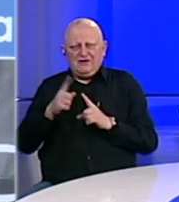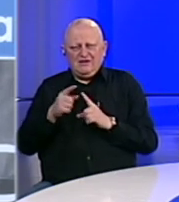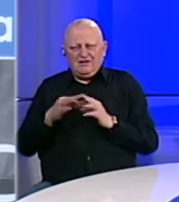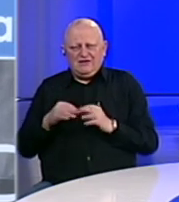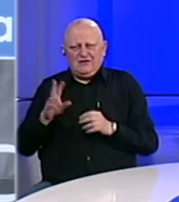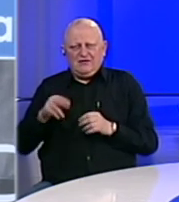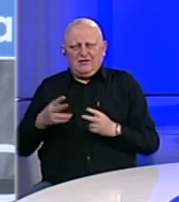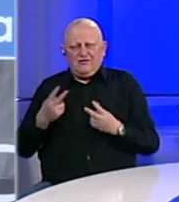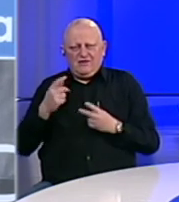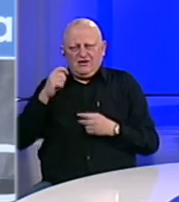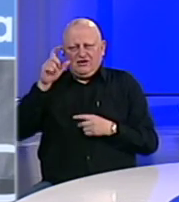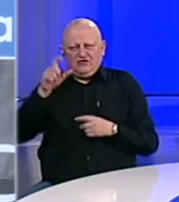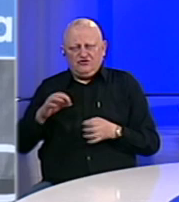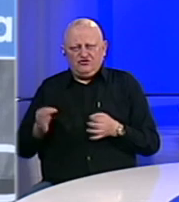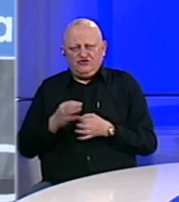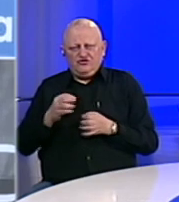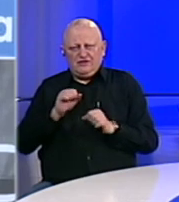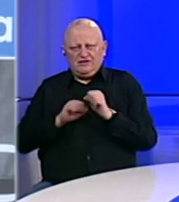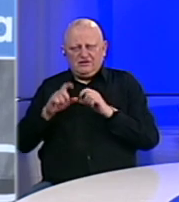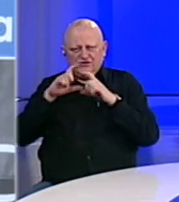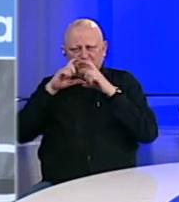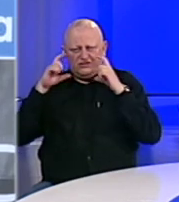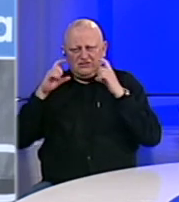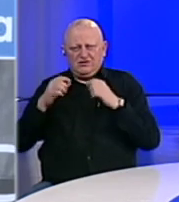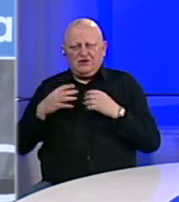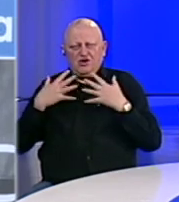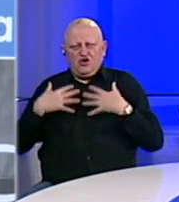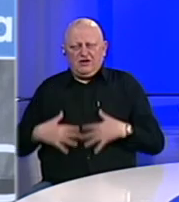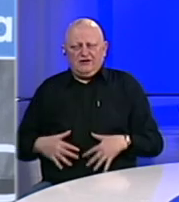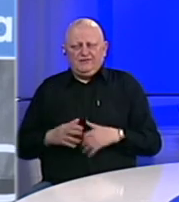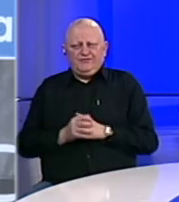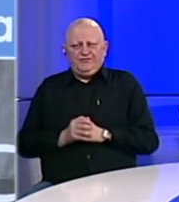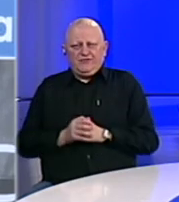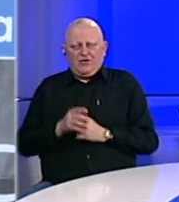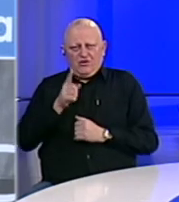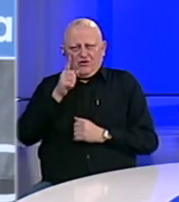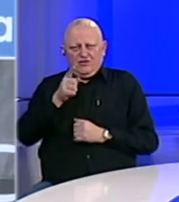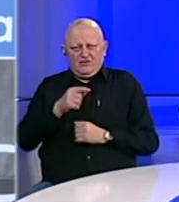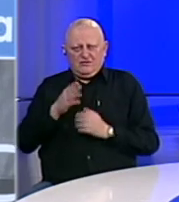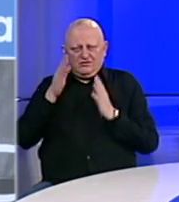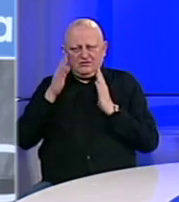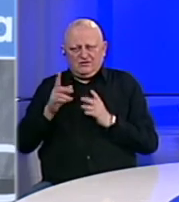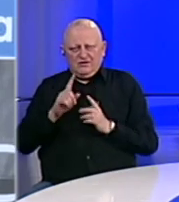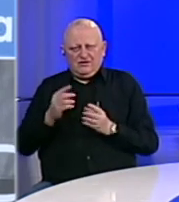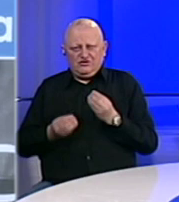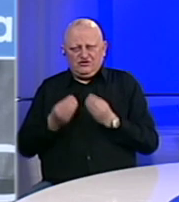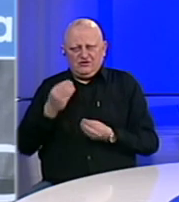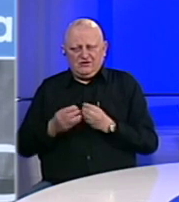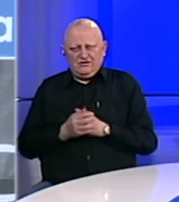Imamo vrijedne žene koje šiu zaštite maske i zaštitna odijela. A to, vjerujte, nije šala.